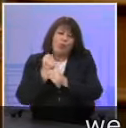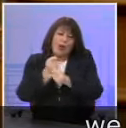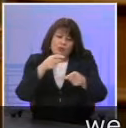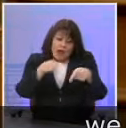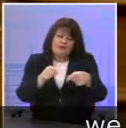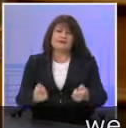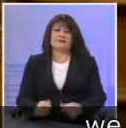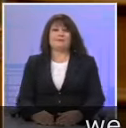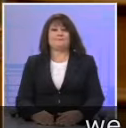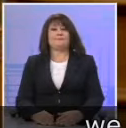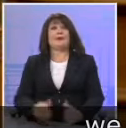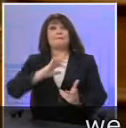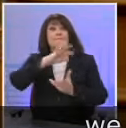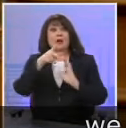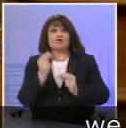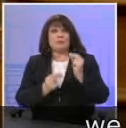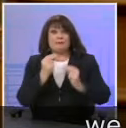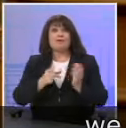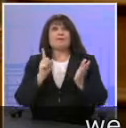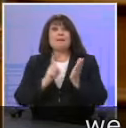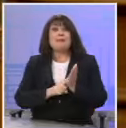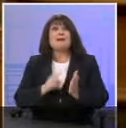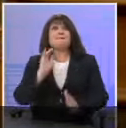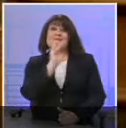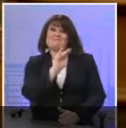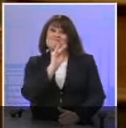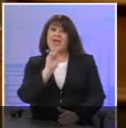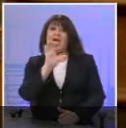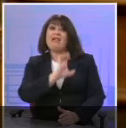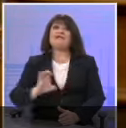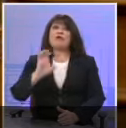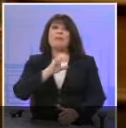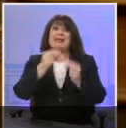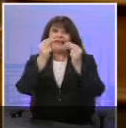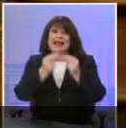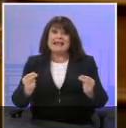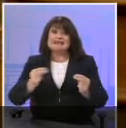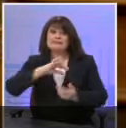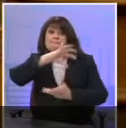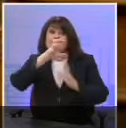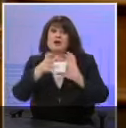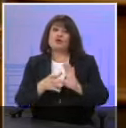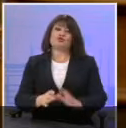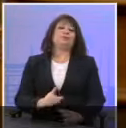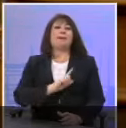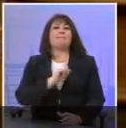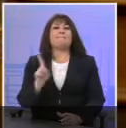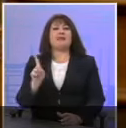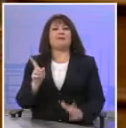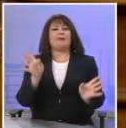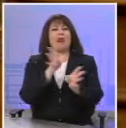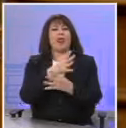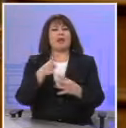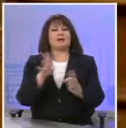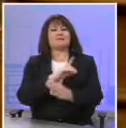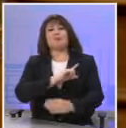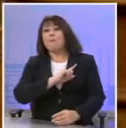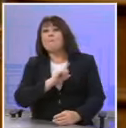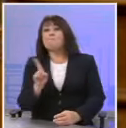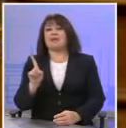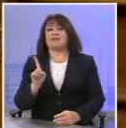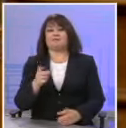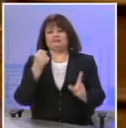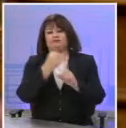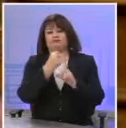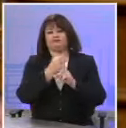πρέπει να διεκδικήσουμε παγκόσμια και ευρωπαϊκή λύση. Χωρίς να μπαίνουμε στον πειρασμό του λαϊκισμού προκειμένου να